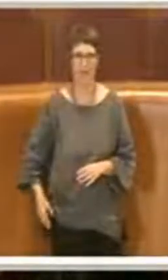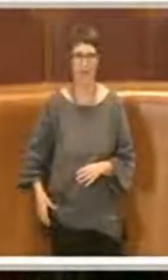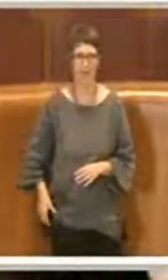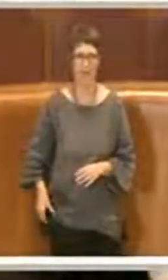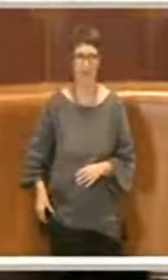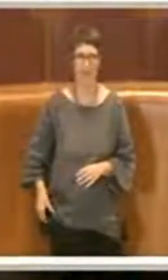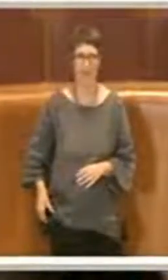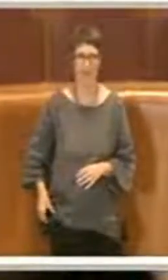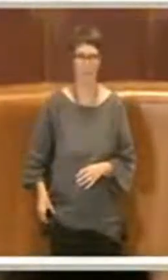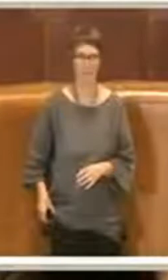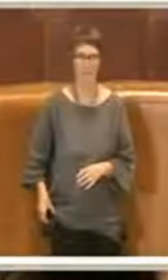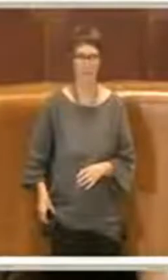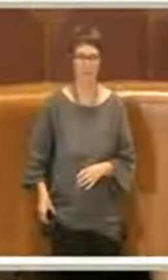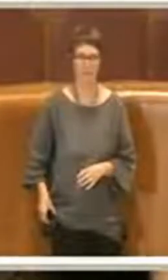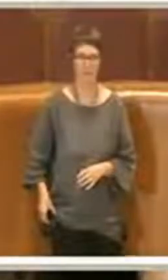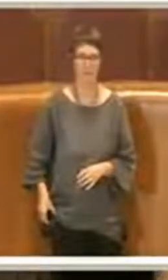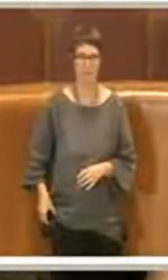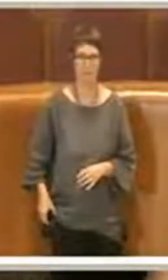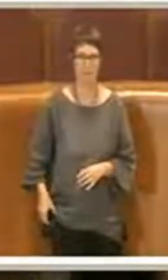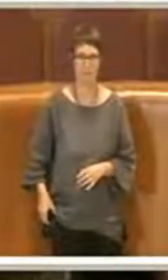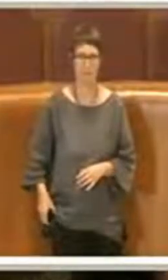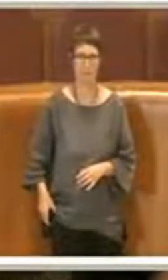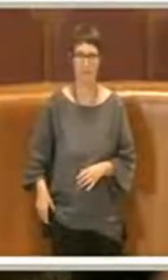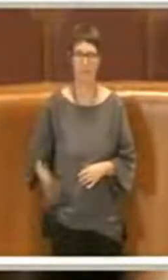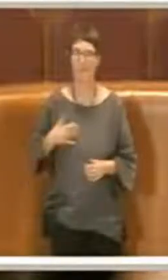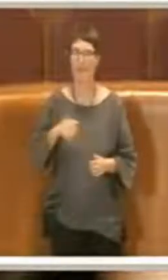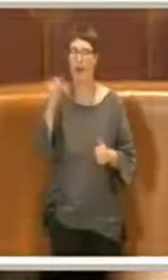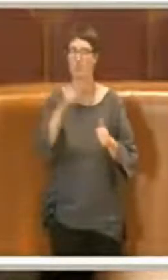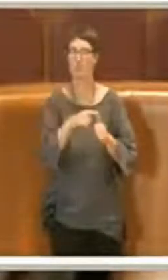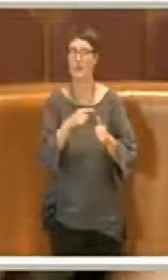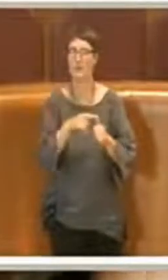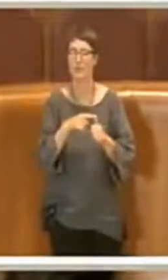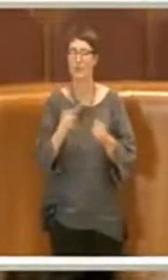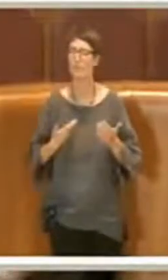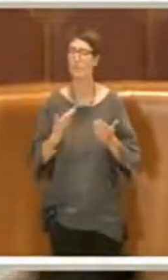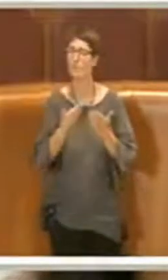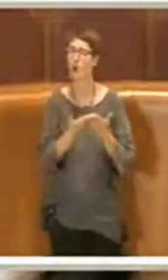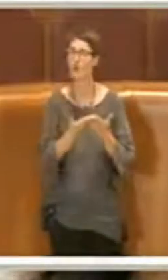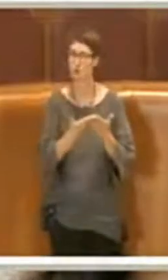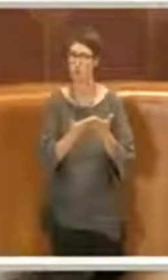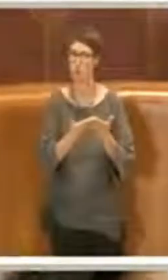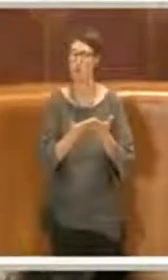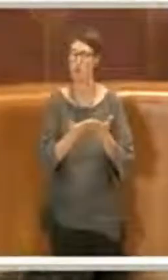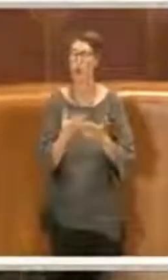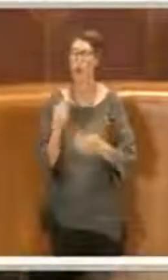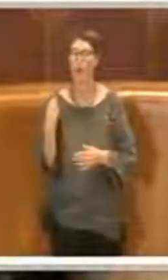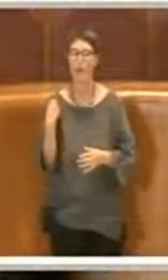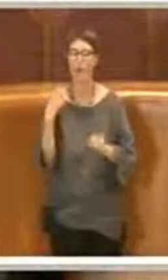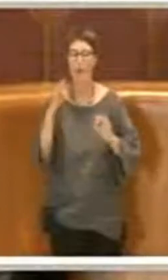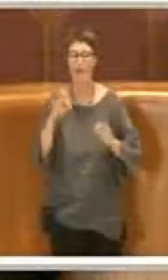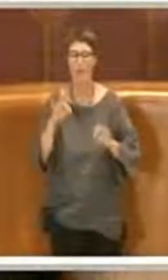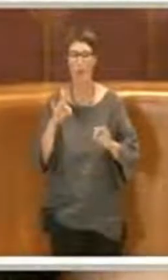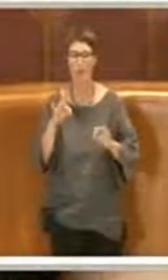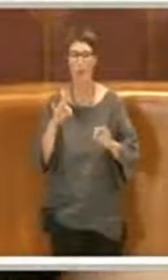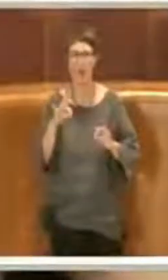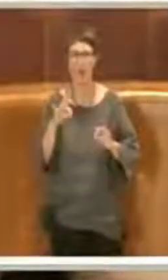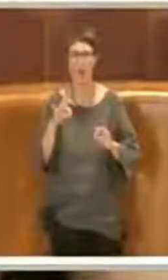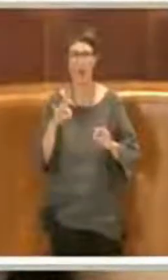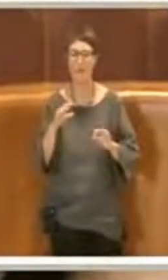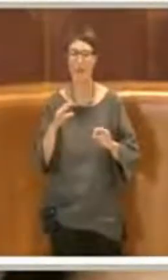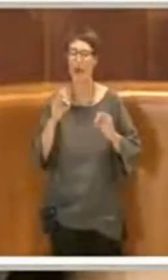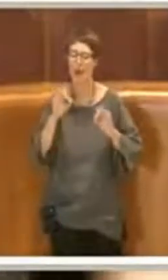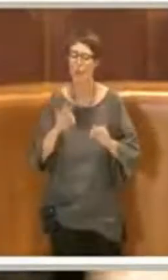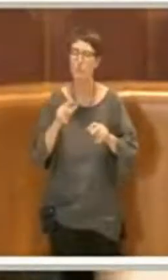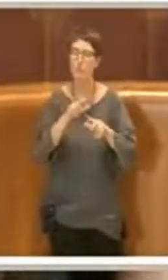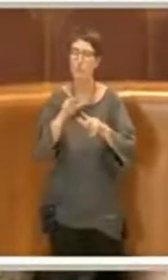Innanzitutto questa mozione ci chiede un centro di costo per i centri anziani, uno apposito per loro all'interno dei